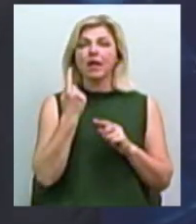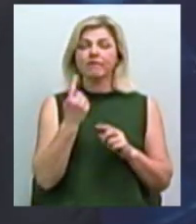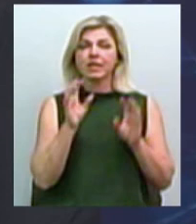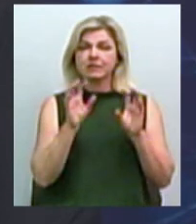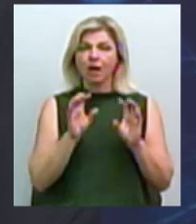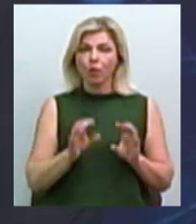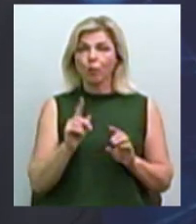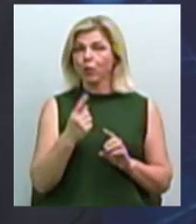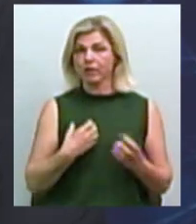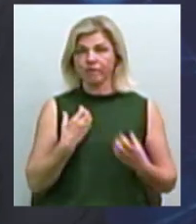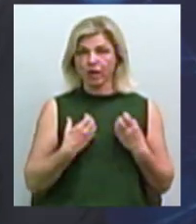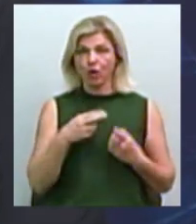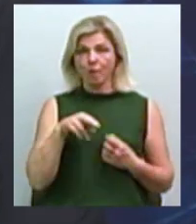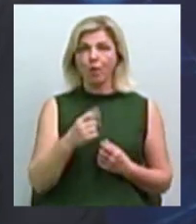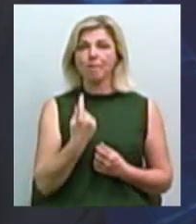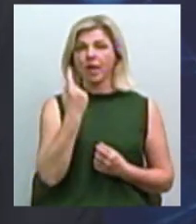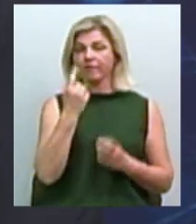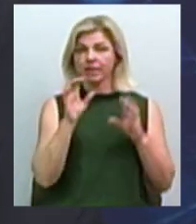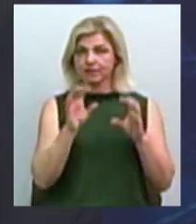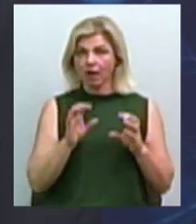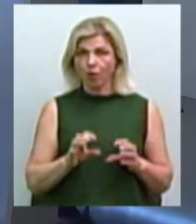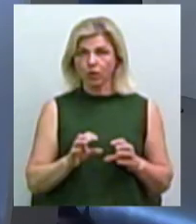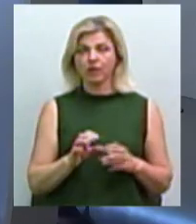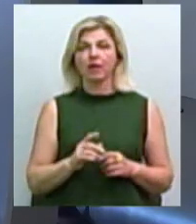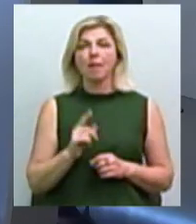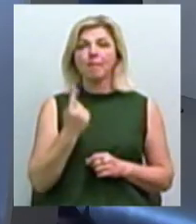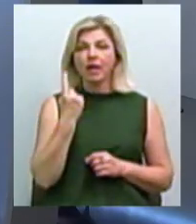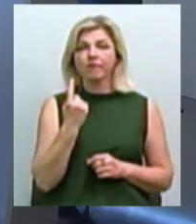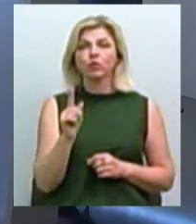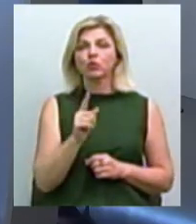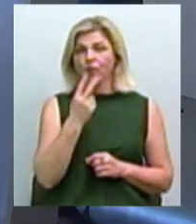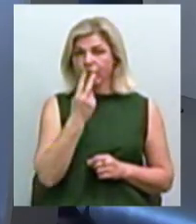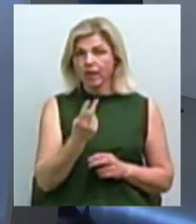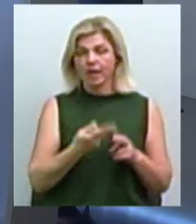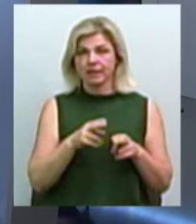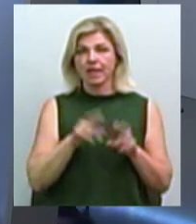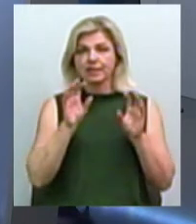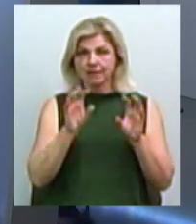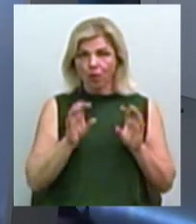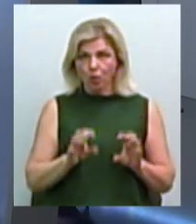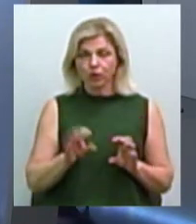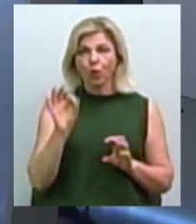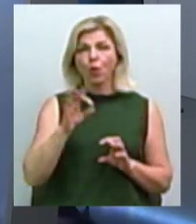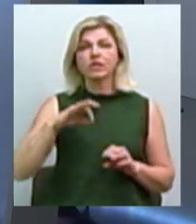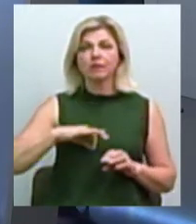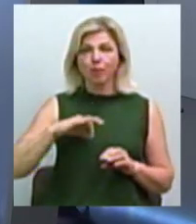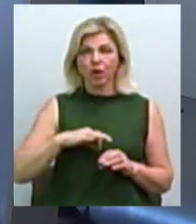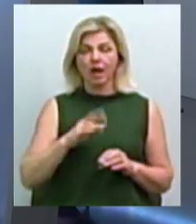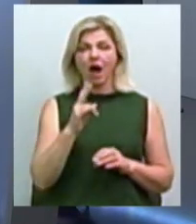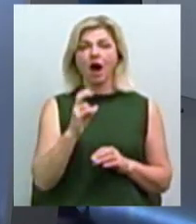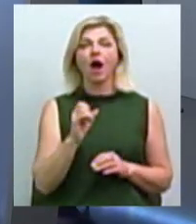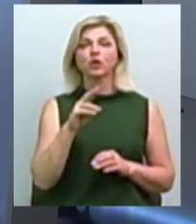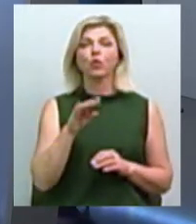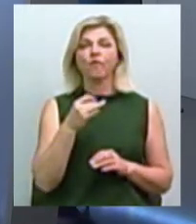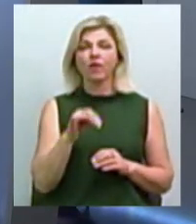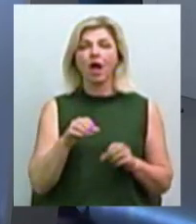чому ми схвильовані по першому закону, і реакція була миттєва. Першим ми бачили, що цей закон 10-53 про застосування контрольних касових апаратів, його